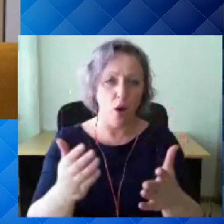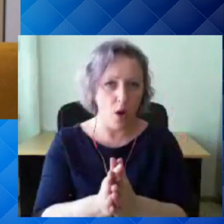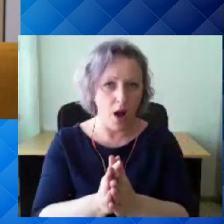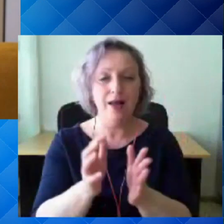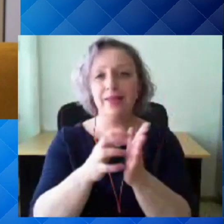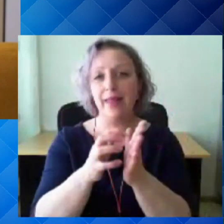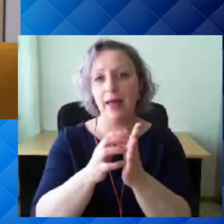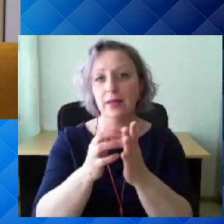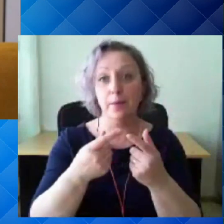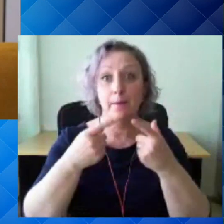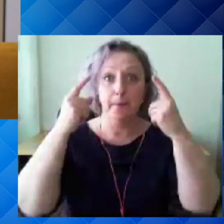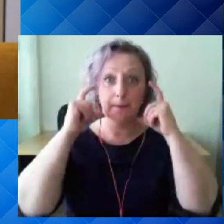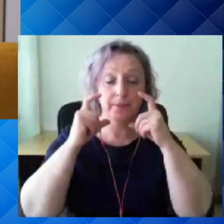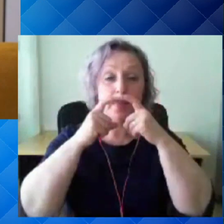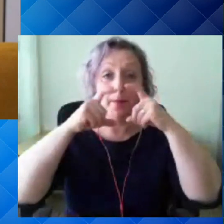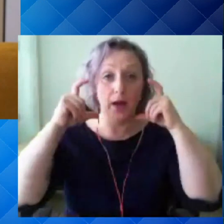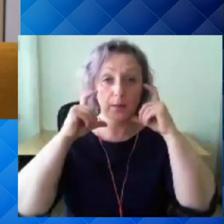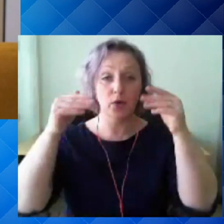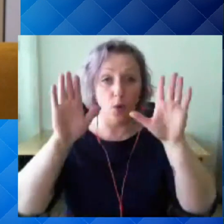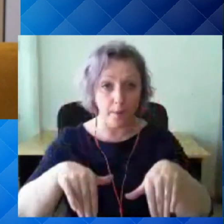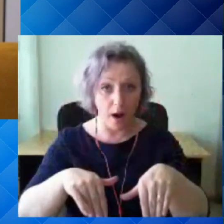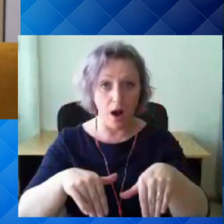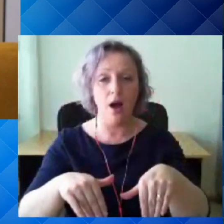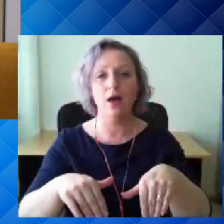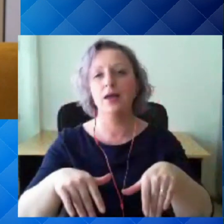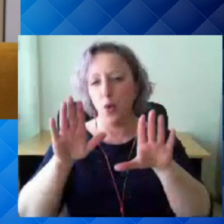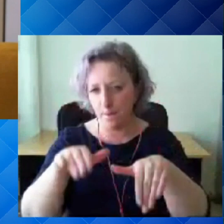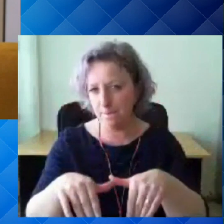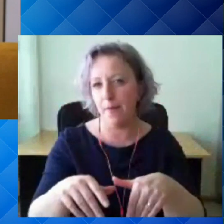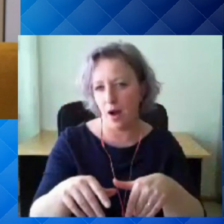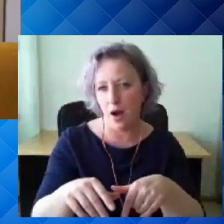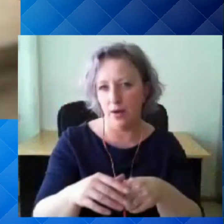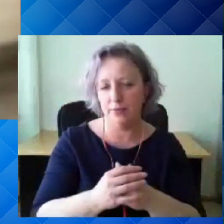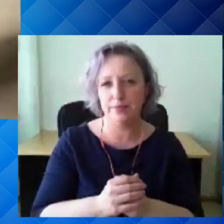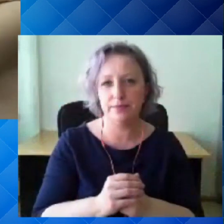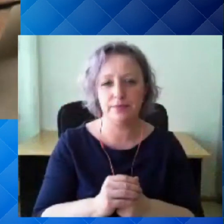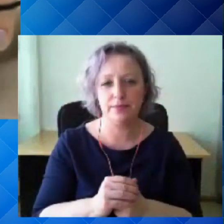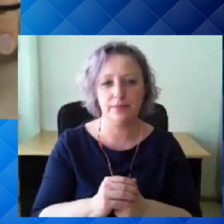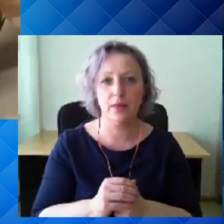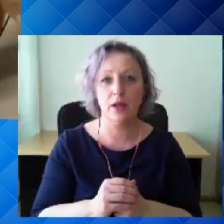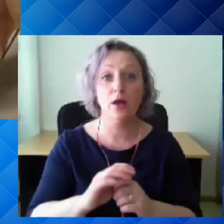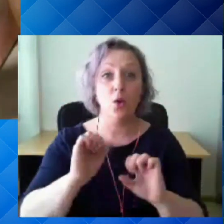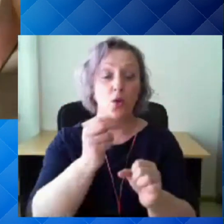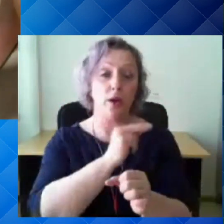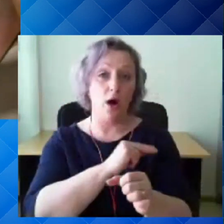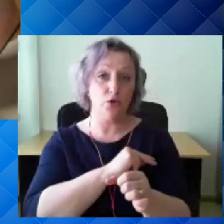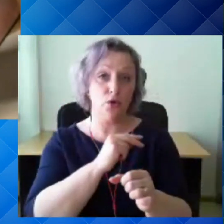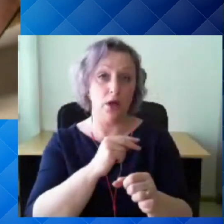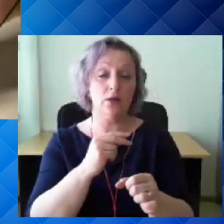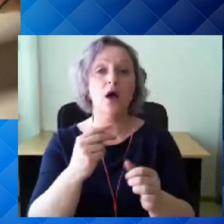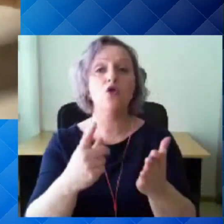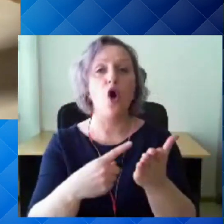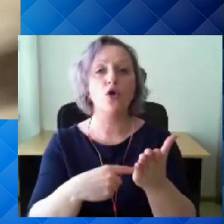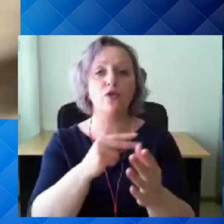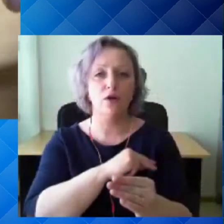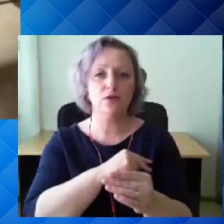oleme selle korraks juba ette pannud, siis see on juba potentsiaalselt saastunud ning see tuleks kohaselt äraviseta. Kui te kasutate kordukasutatavad maski,